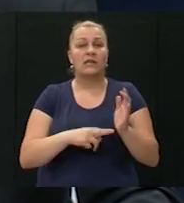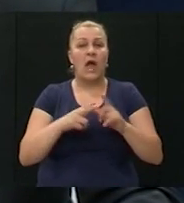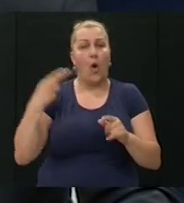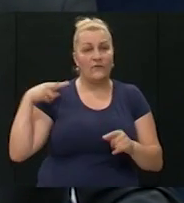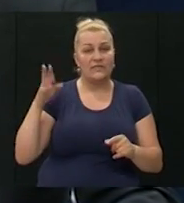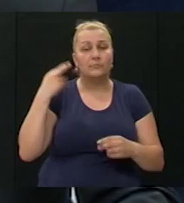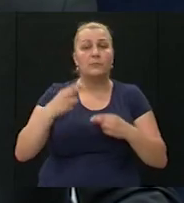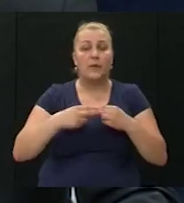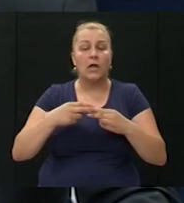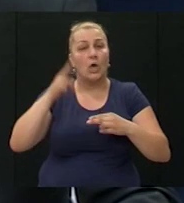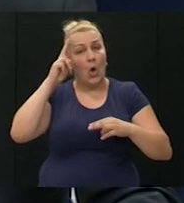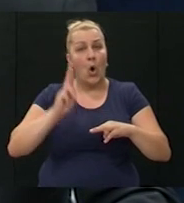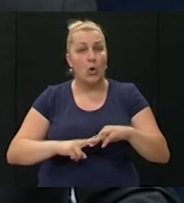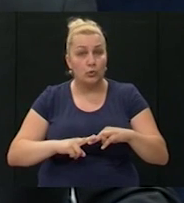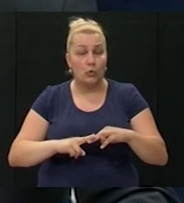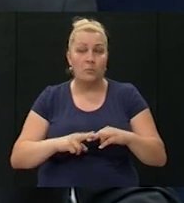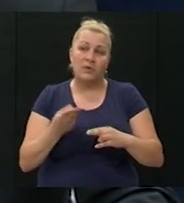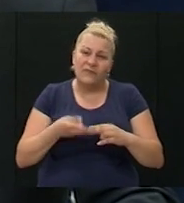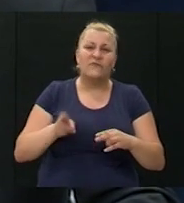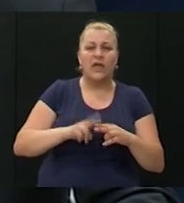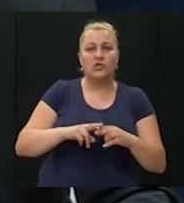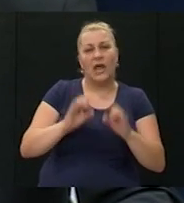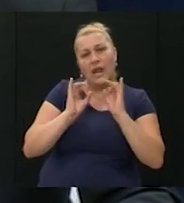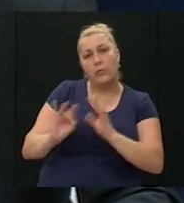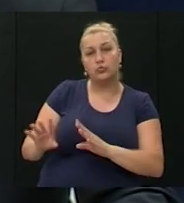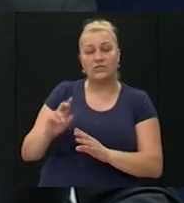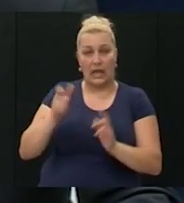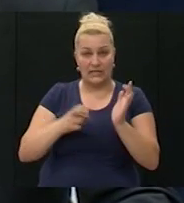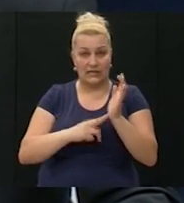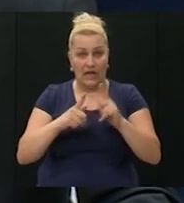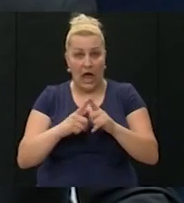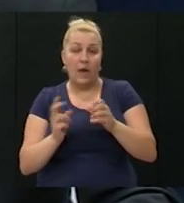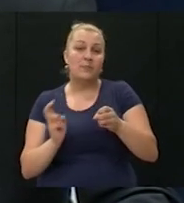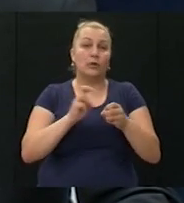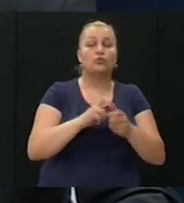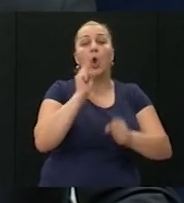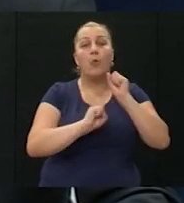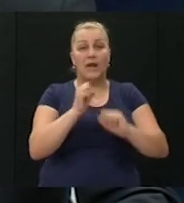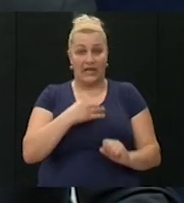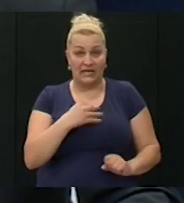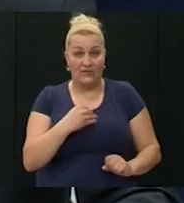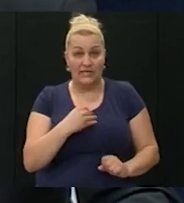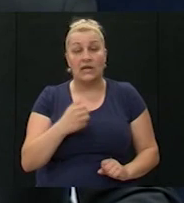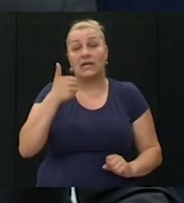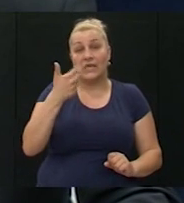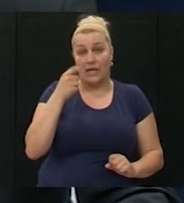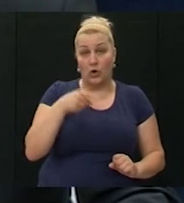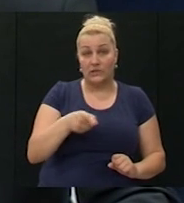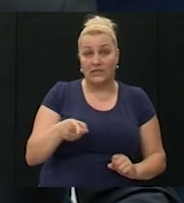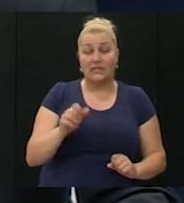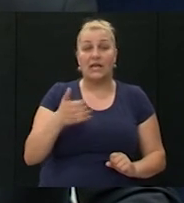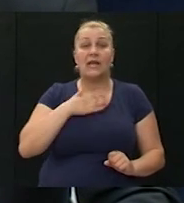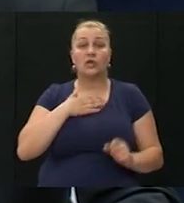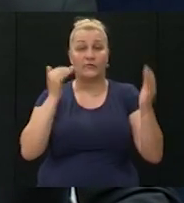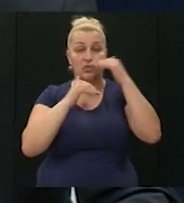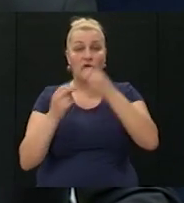trenutkom odluke, većina njih napustila je Jena i priključila se obrane naše domovine Hrvatske. Jedan od tih je naš